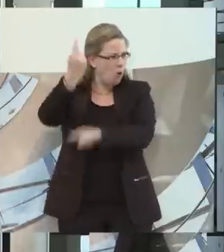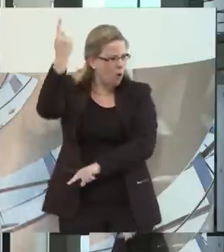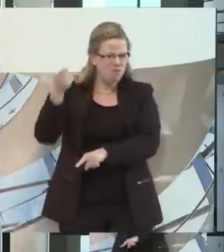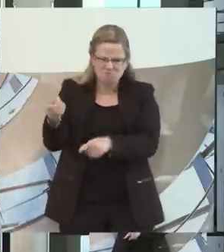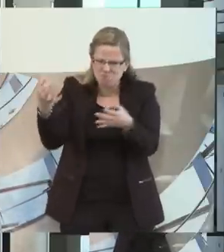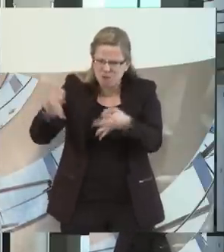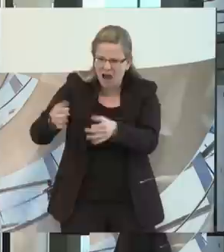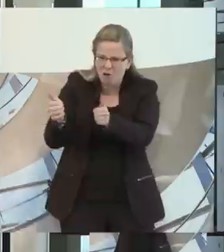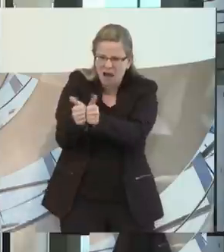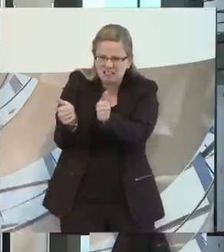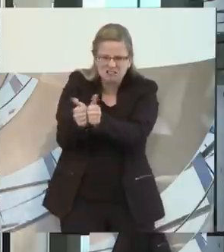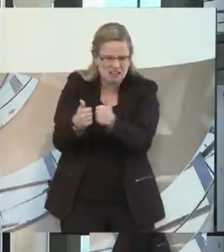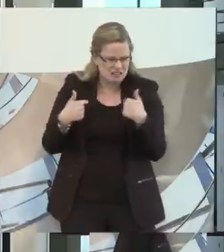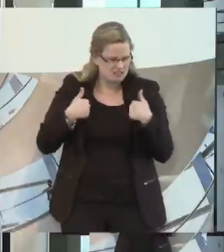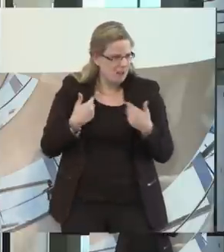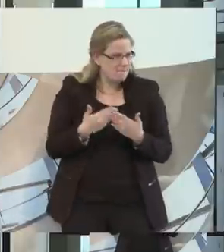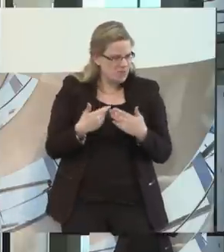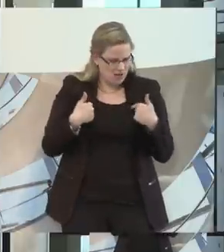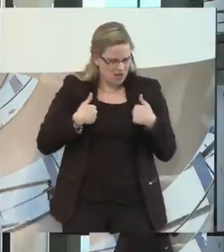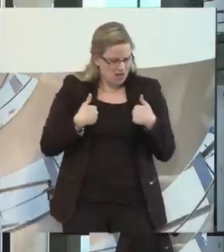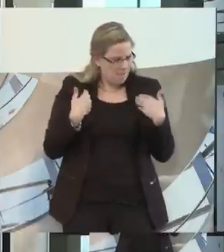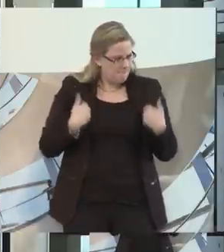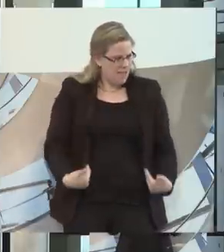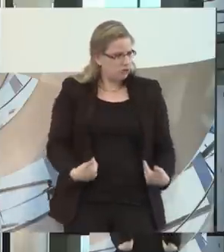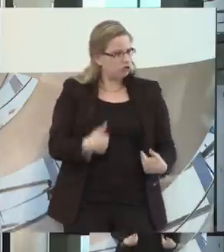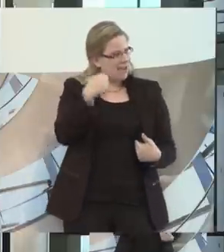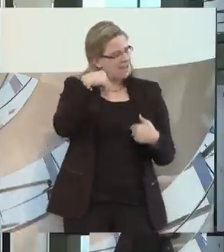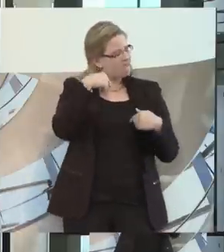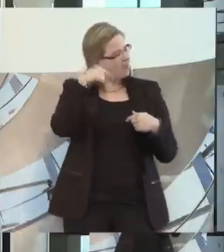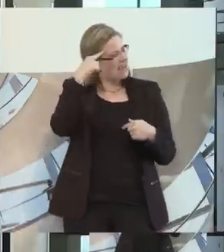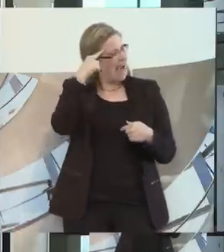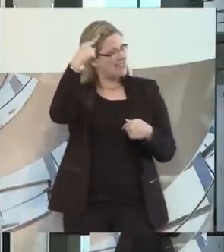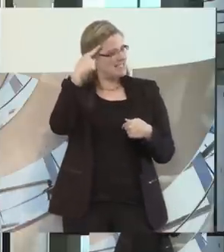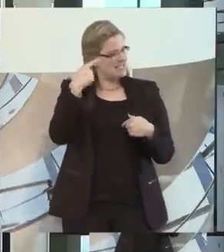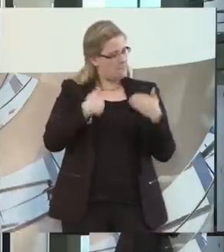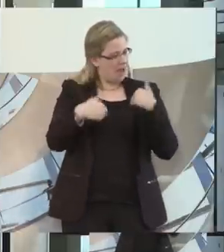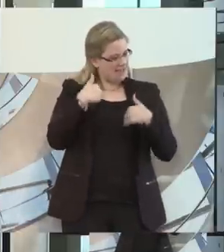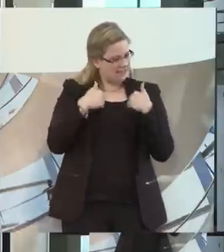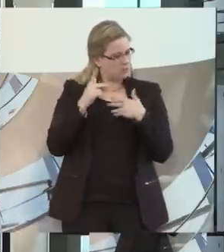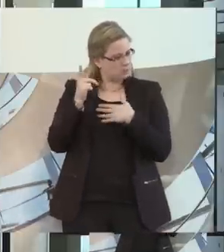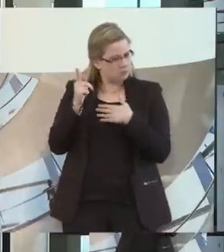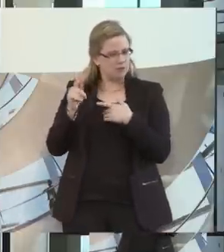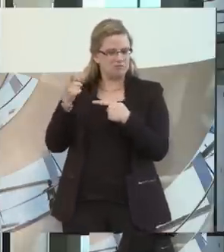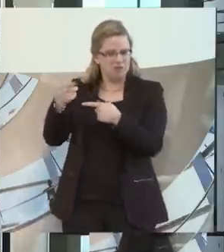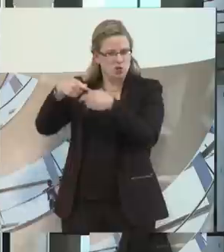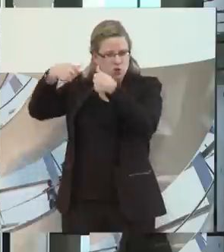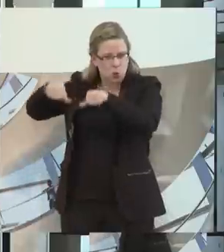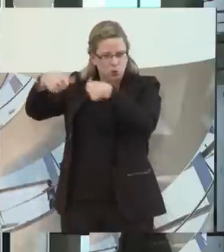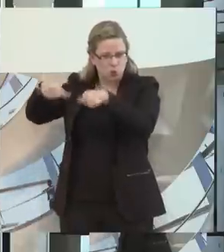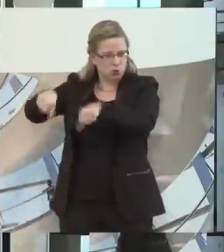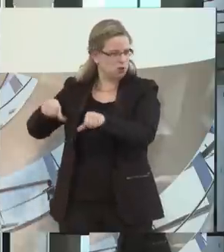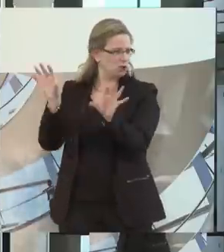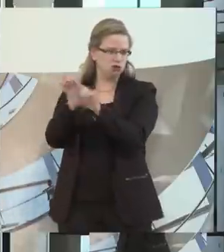dafür braucht, gerade als Mensch mit einer geistigen Beeinträchtigung, dass man diesem Druck, der doch da ist, nicht standhalten kann.